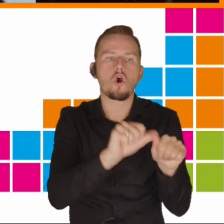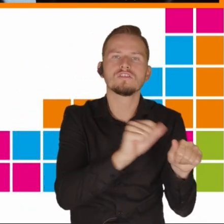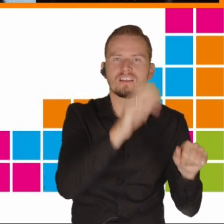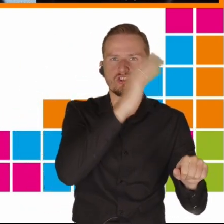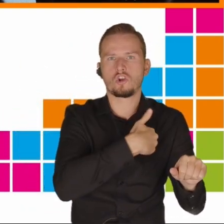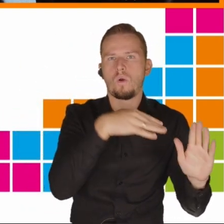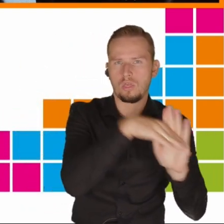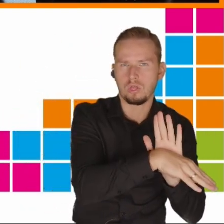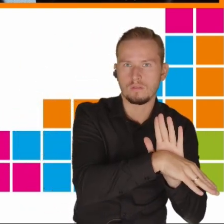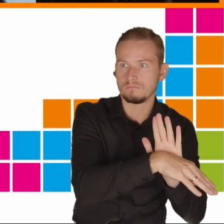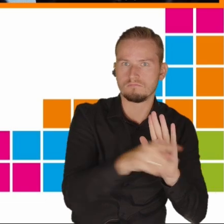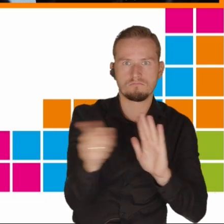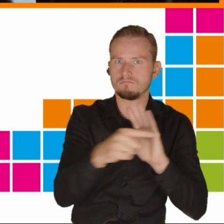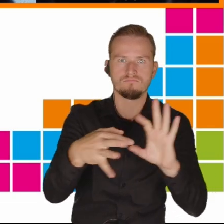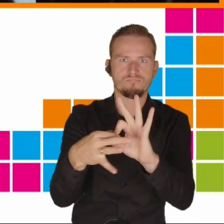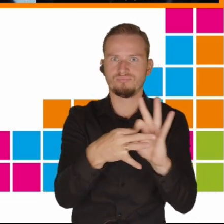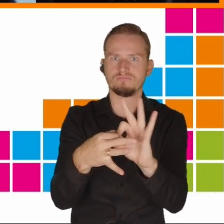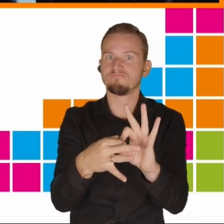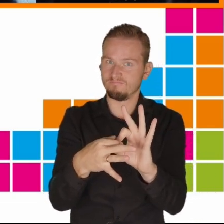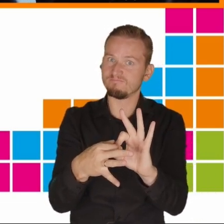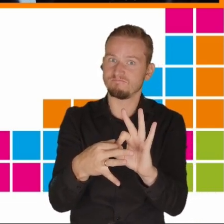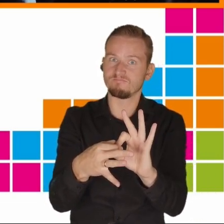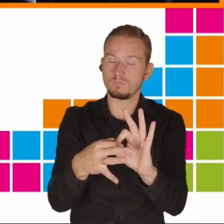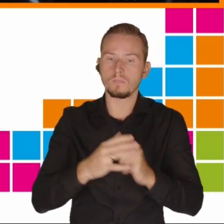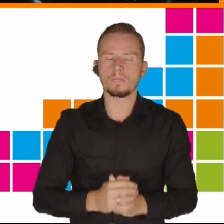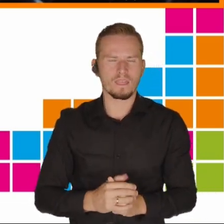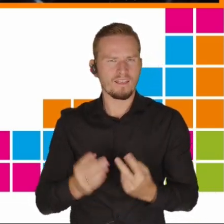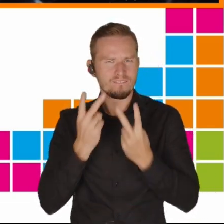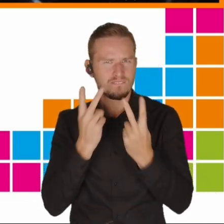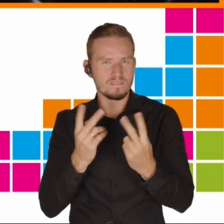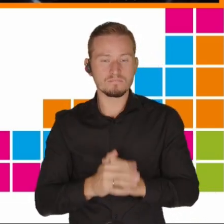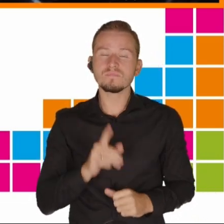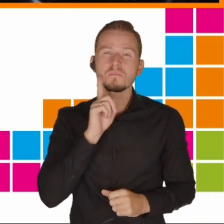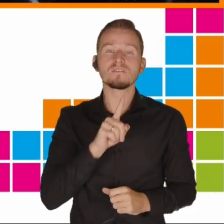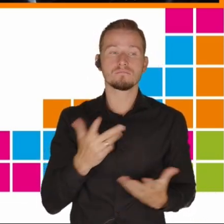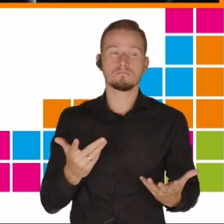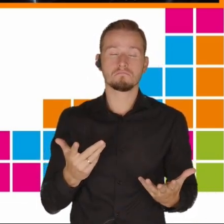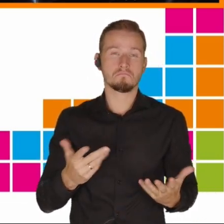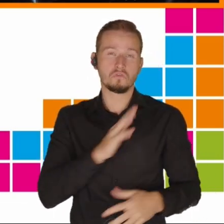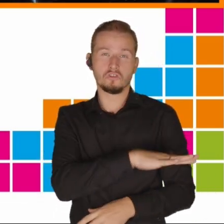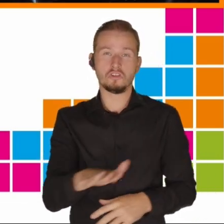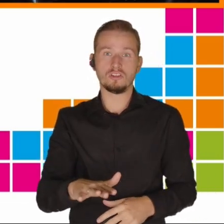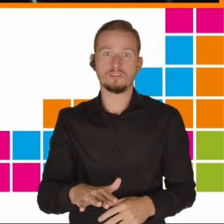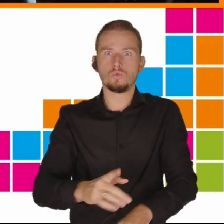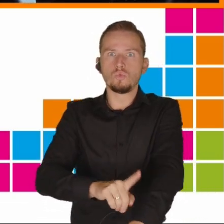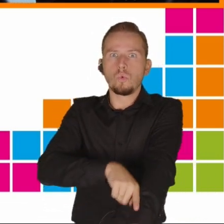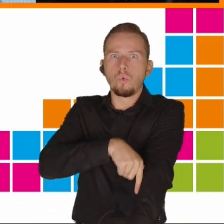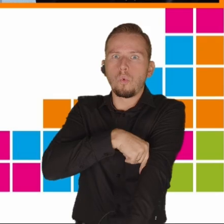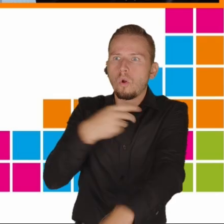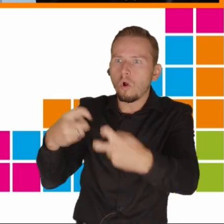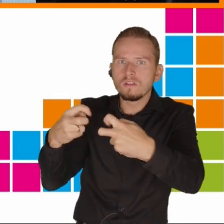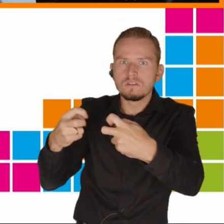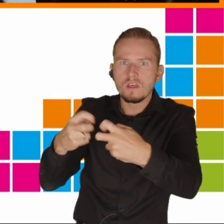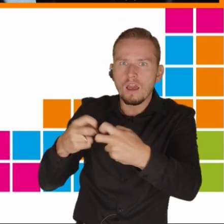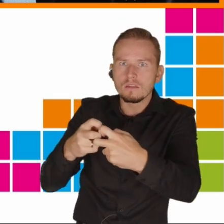Widzimy, że dzieci, które spędzają dużo czasu w internecie, mają gorsze oceny.